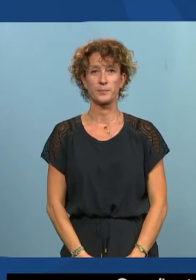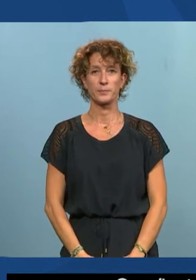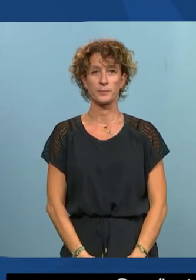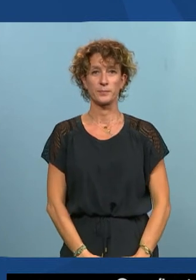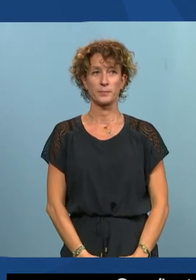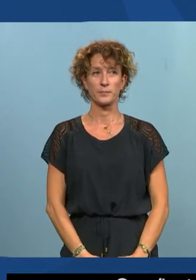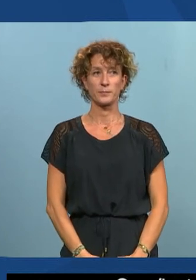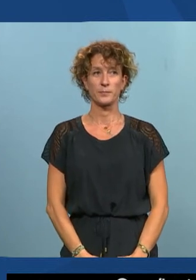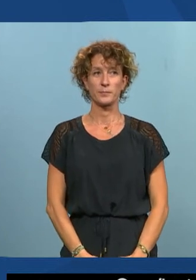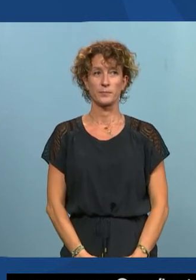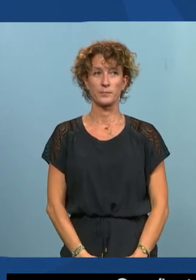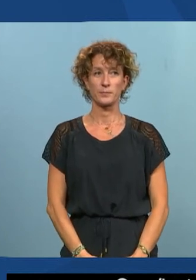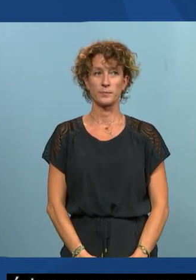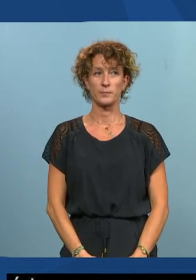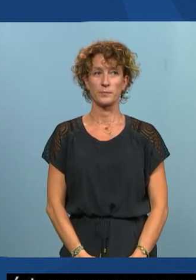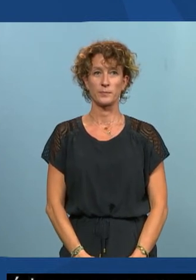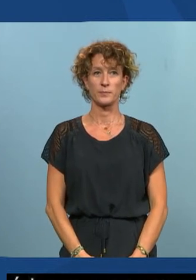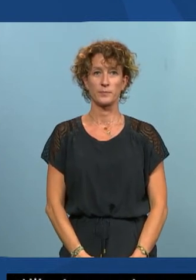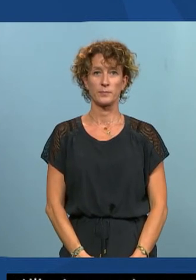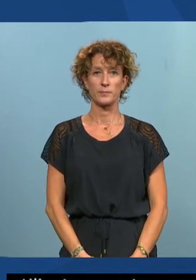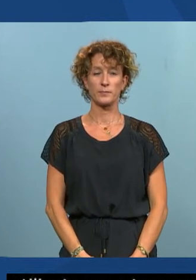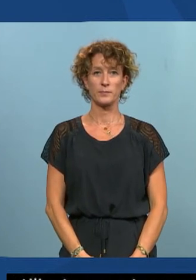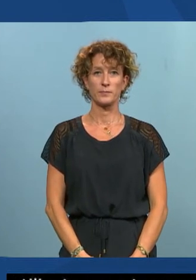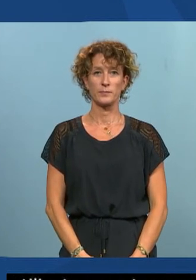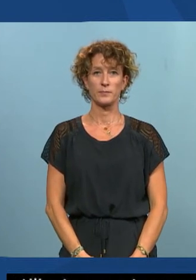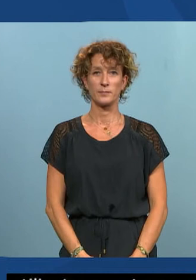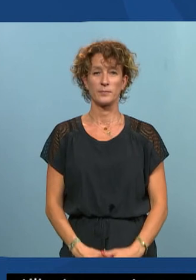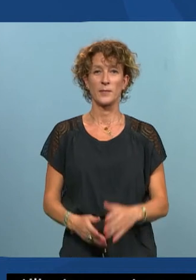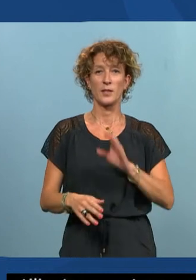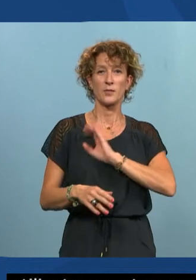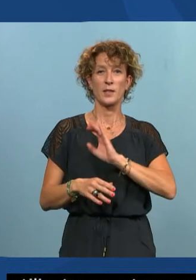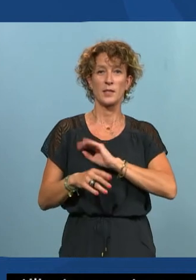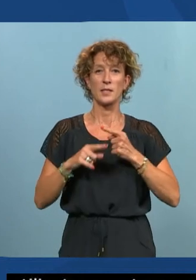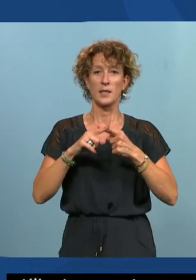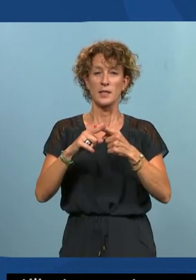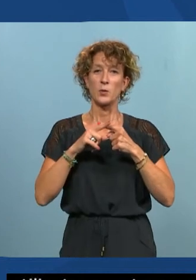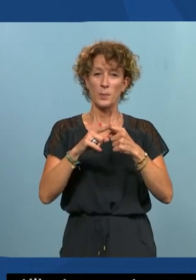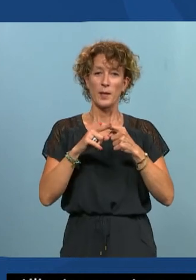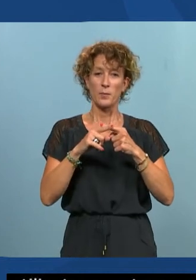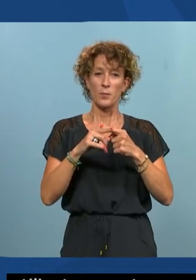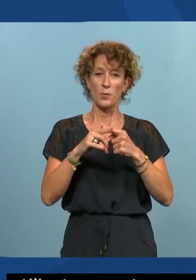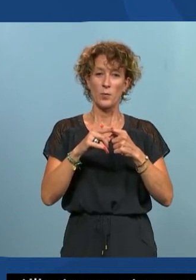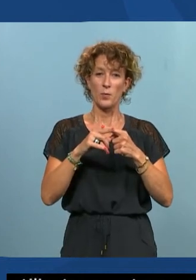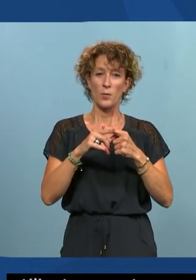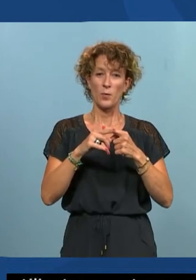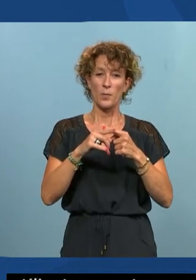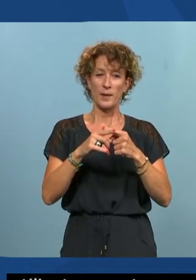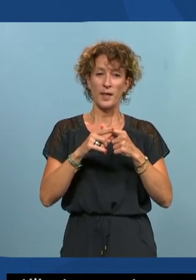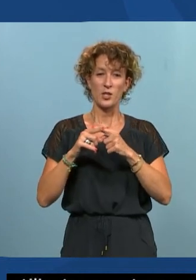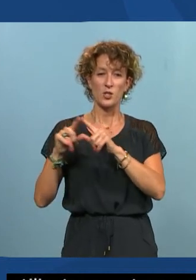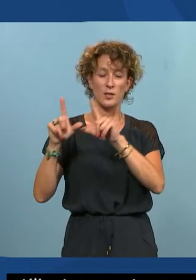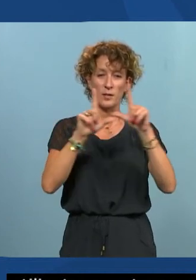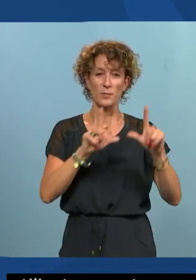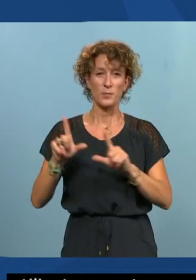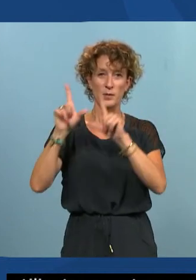merci Pierre je vais couper mon partage et puis peut-être toi tu peux